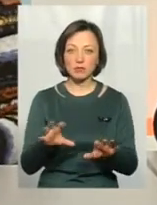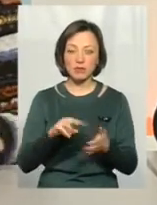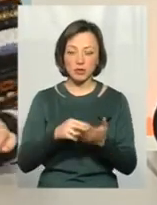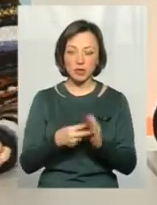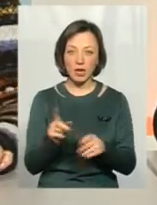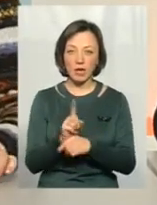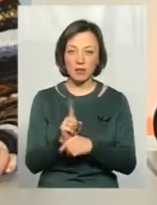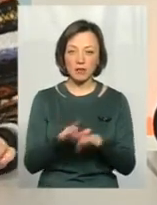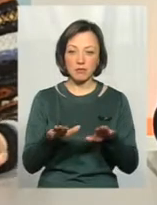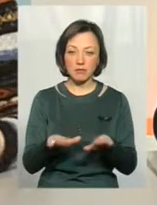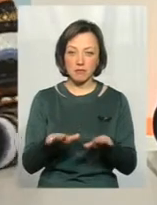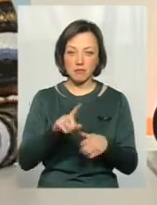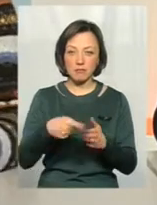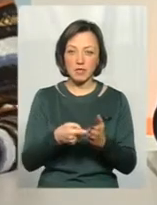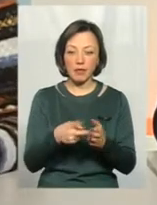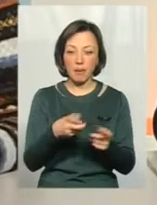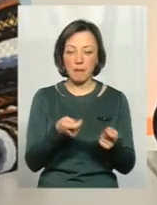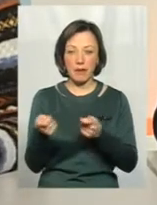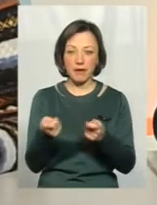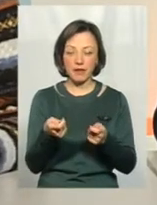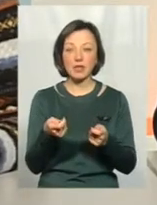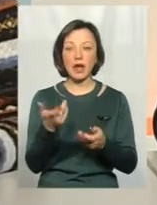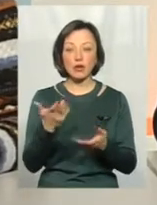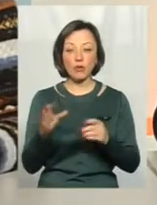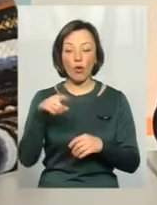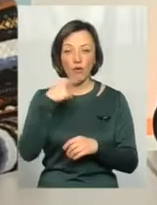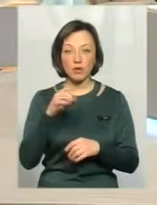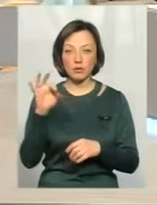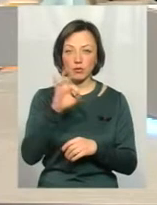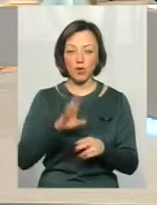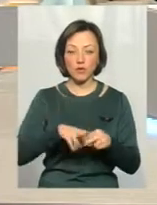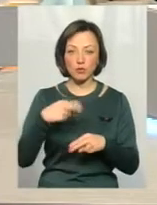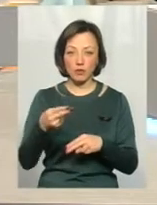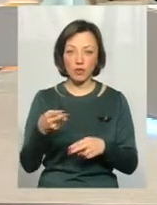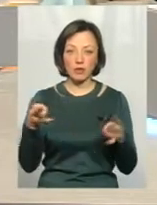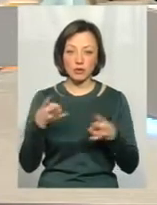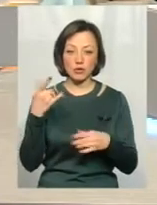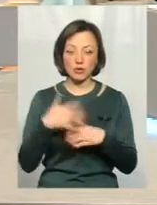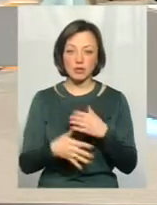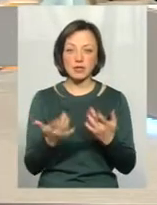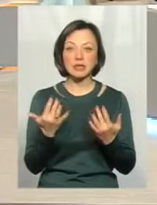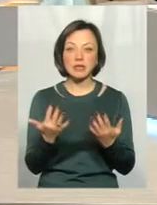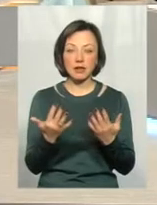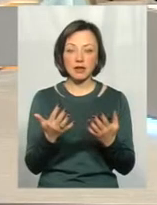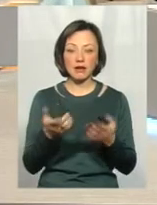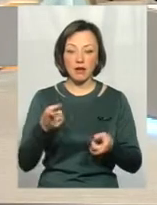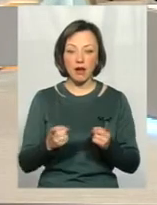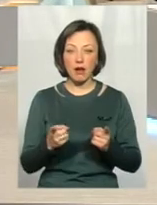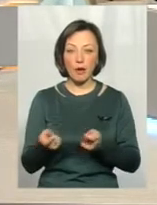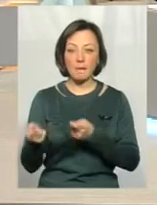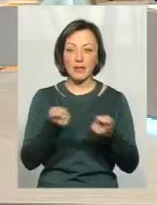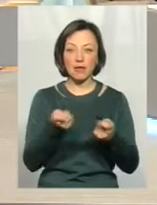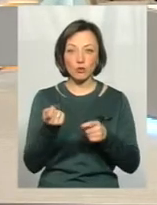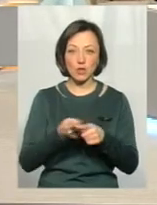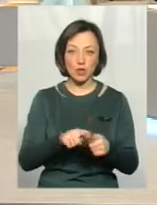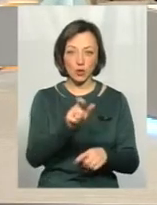перевезення. І якщо вже піде мова про відшкодування, то треба зрозуміти, а скільки ж об'єктивно перевозиться